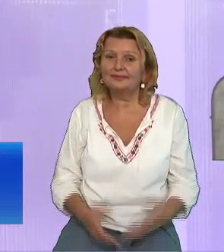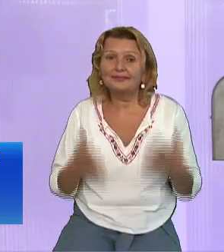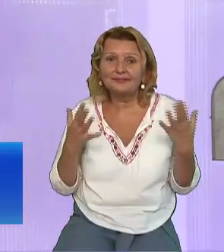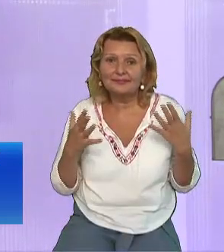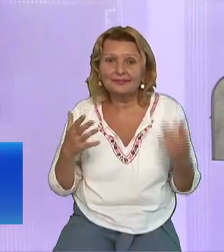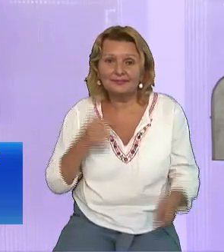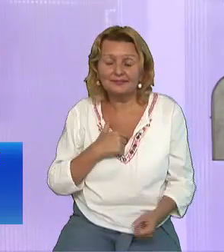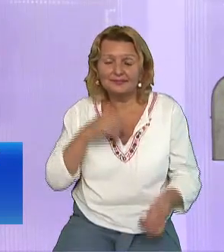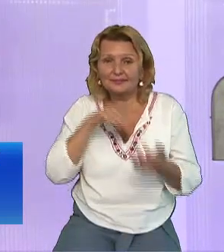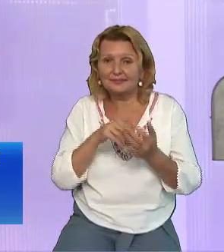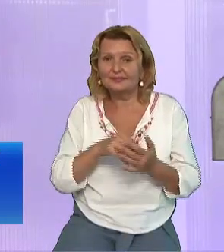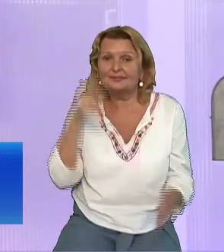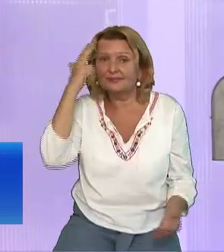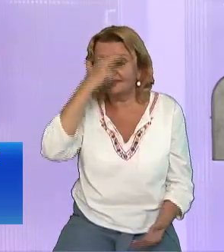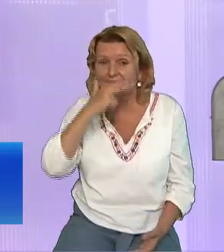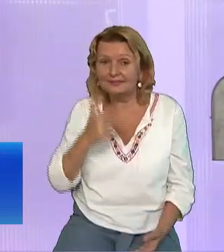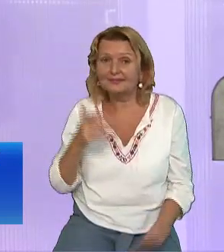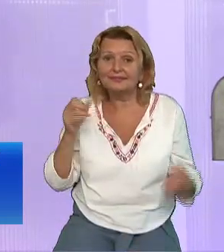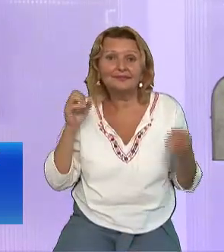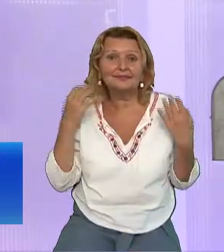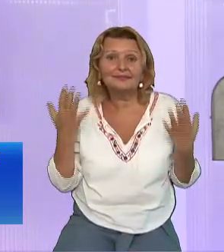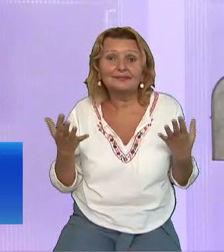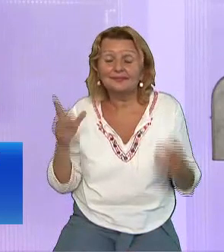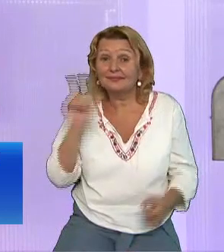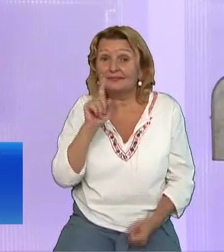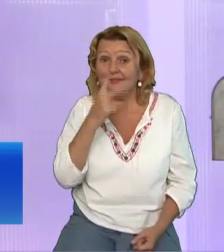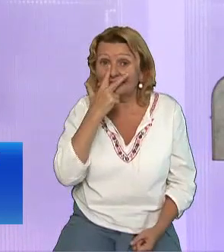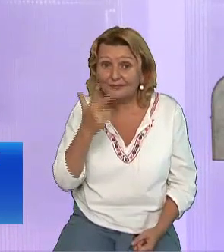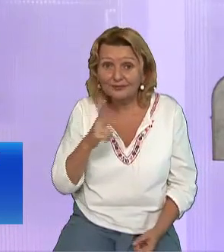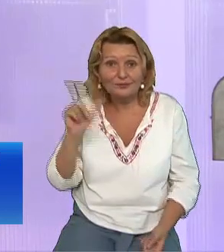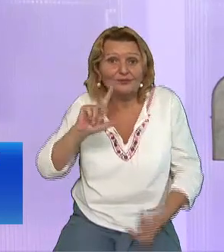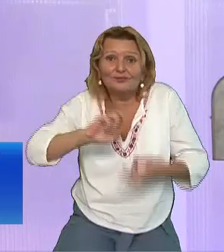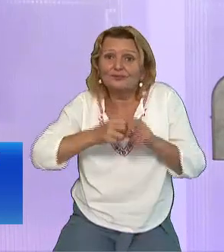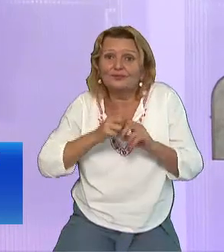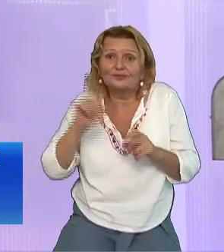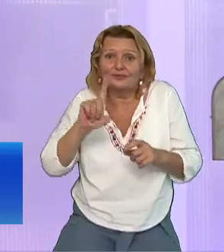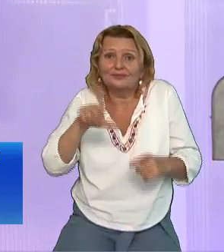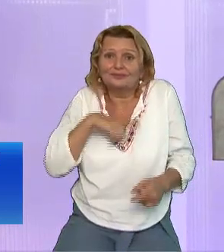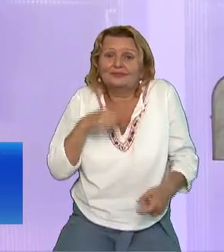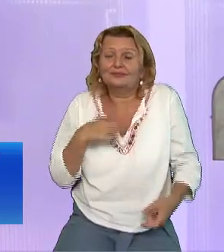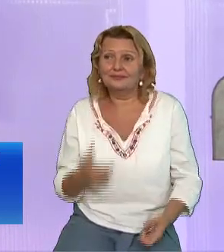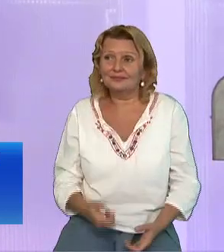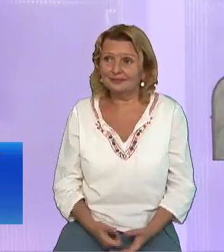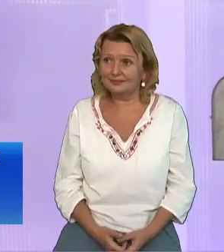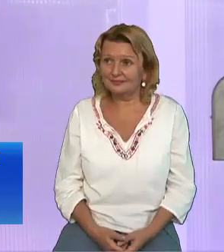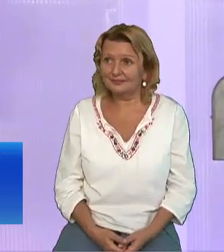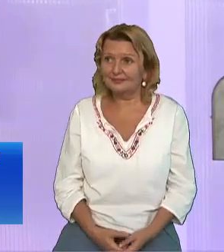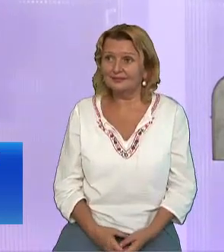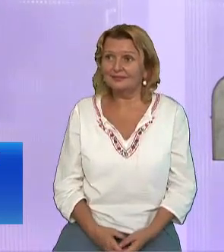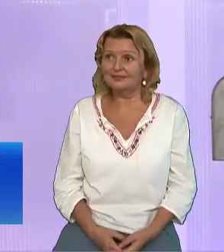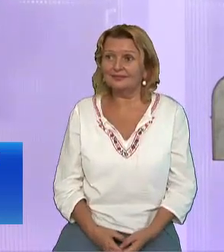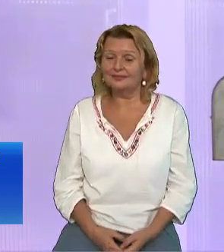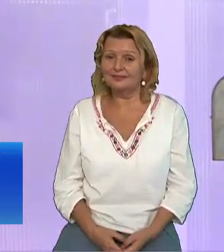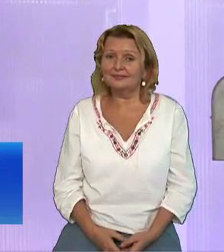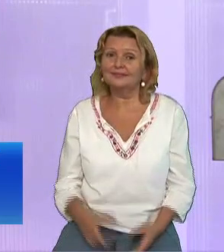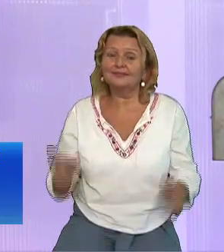există A, păi nu l-au văzut pe Iisus Și înseamnă că nu există Ba da, dragilor Există pentru că lucrează în